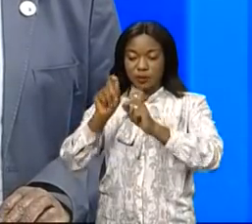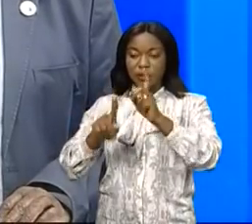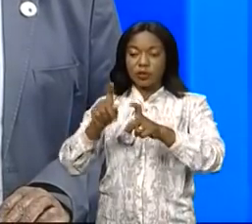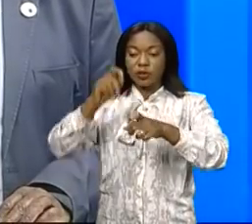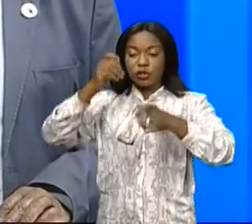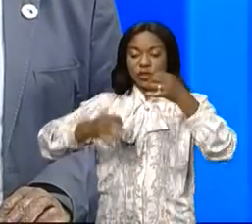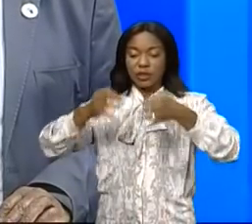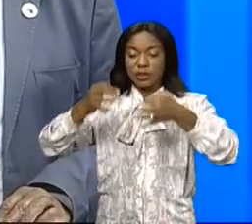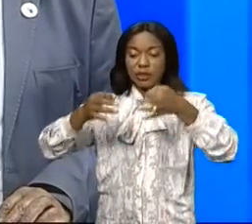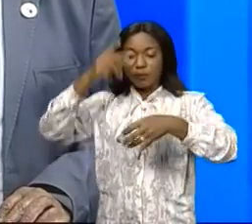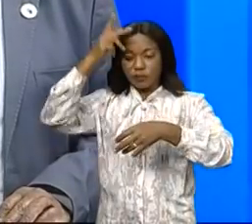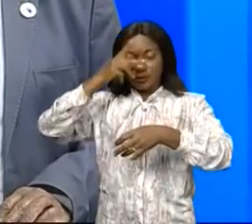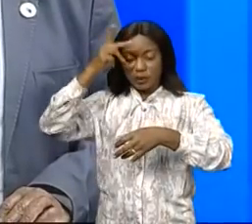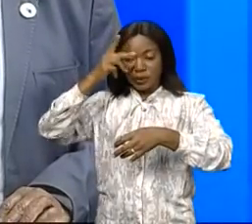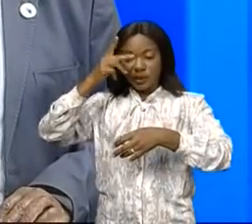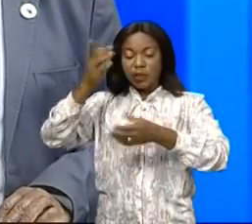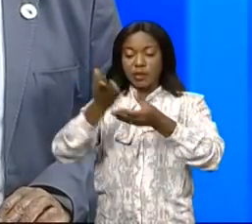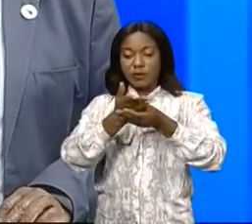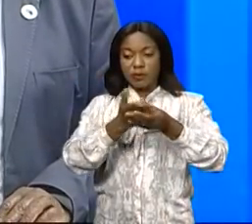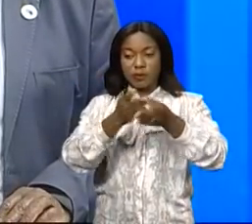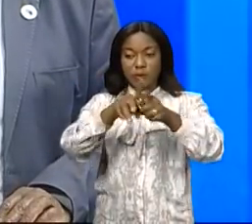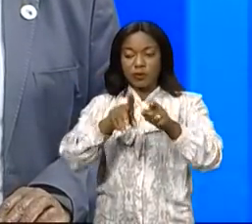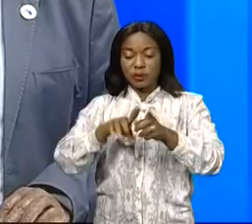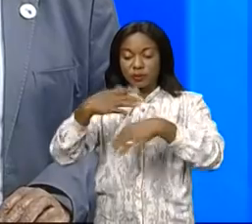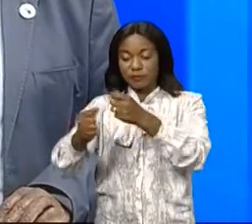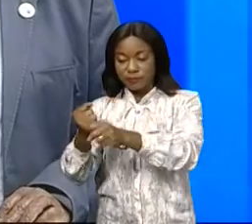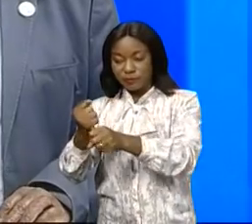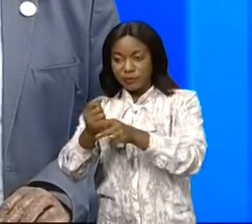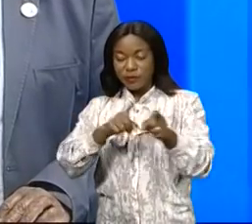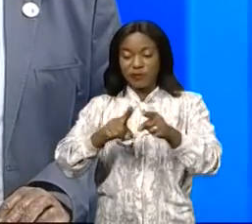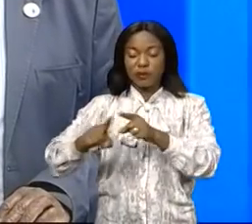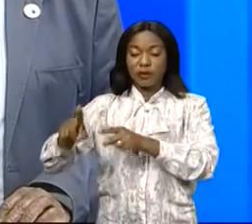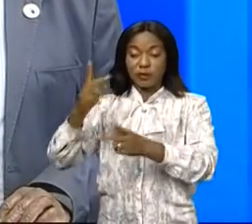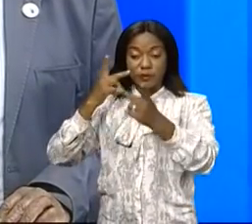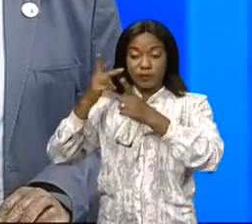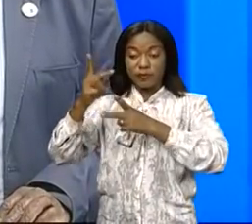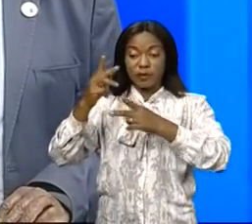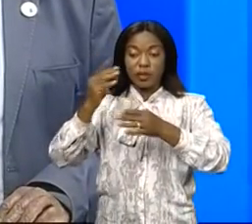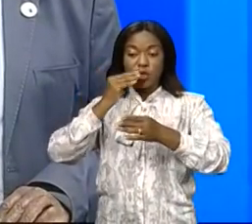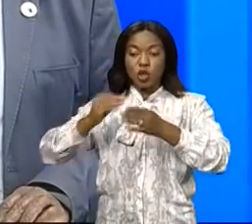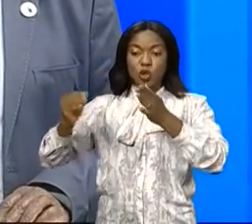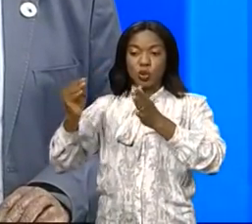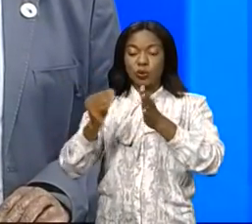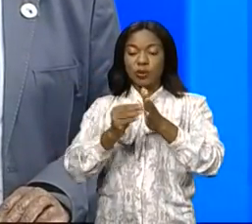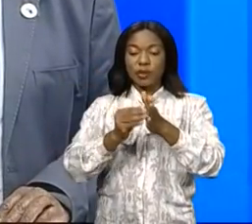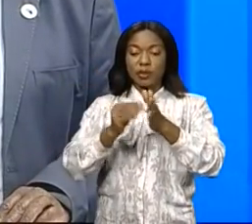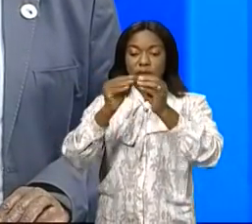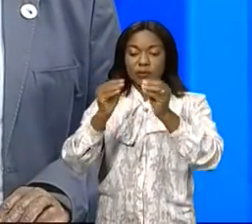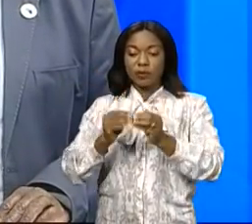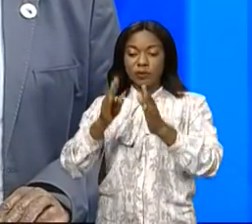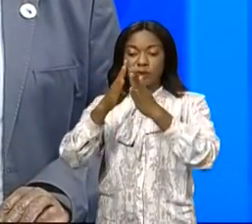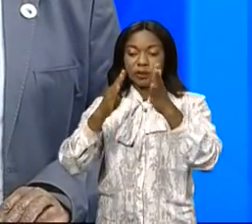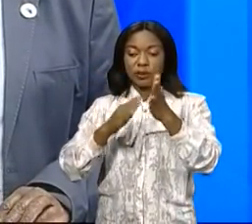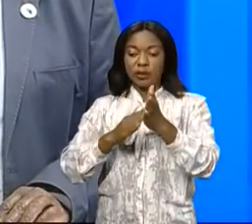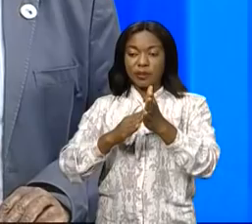juridiques, politiques, diplomatiques et administratives, Vu l'ordonnance numéro 19, 009